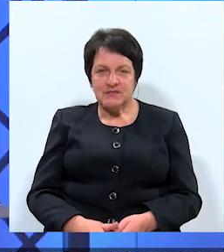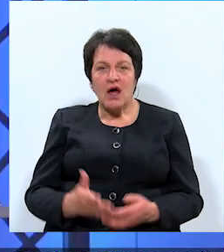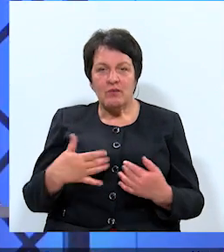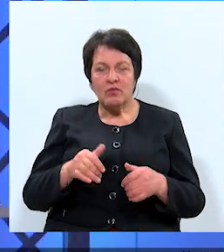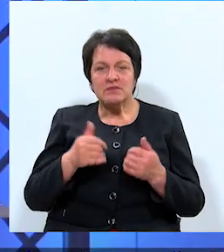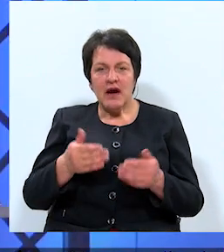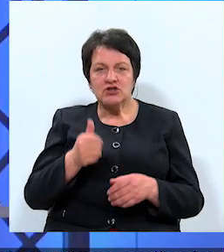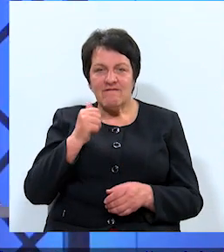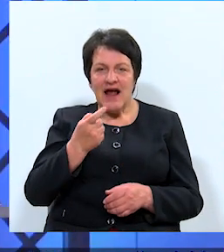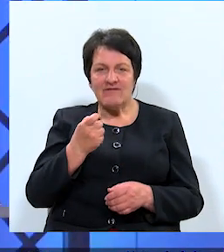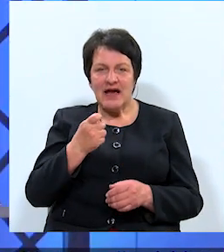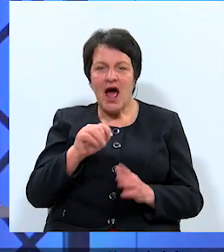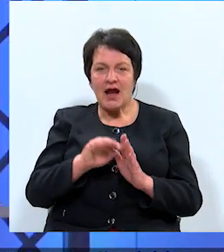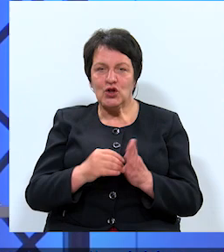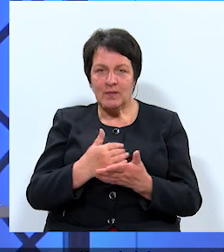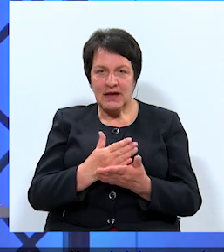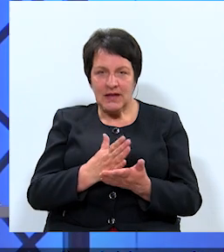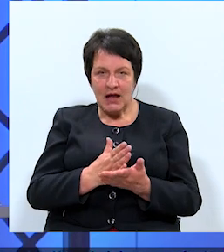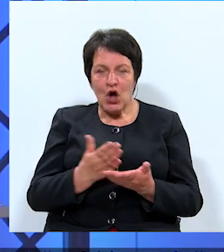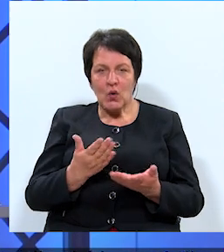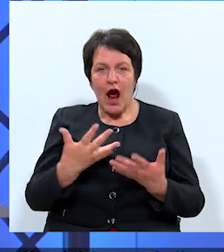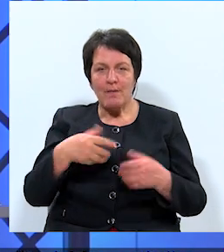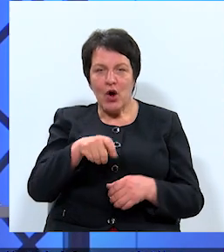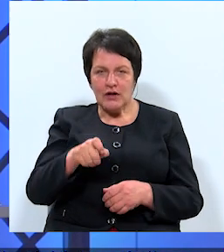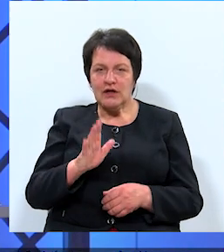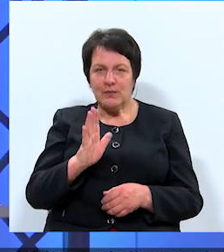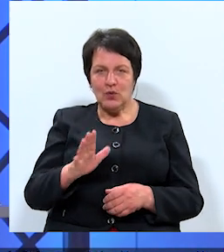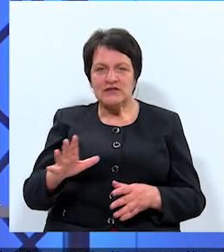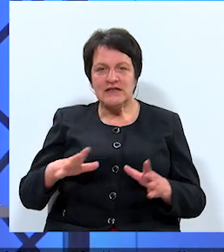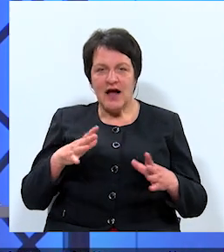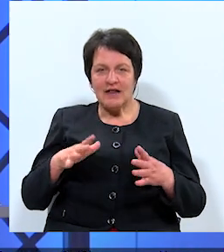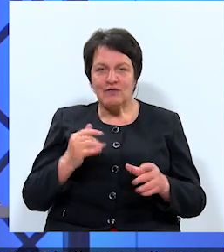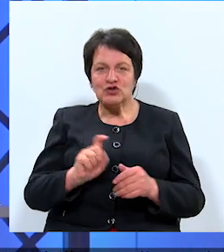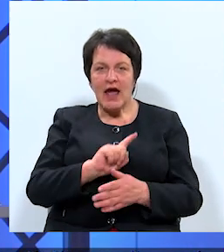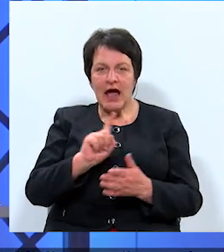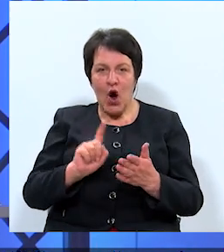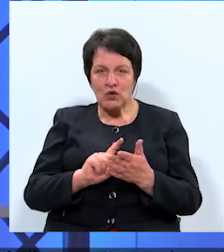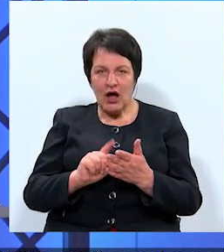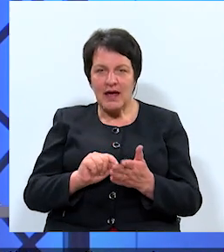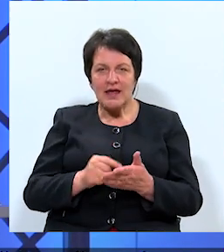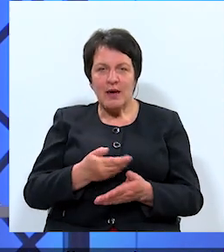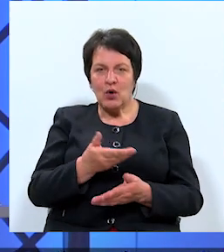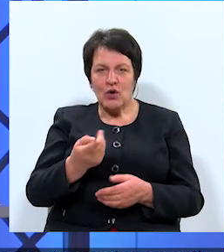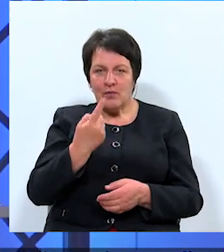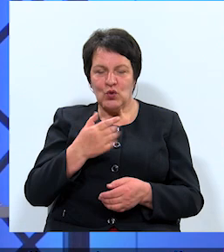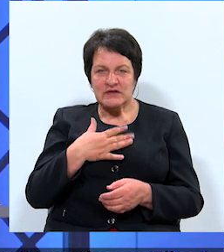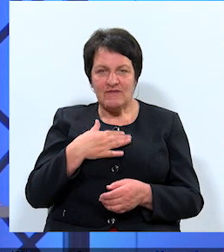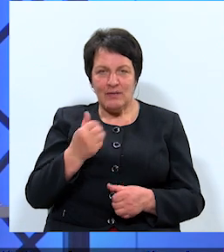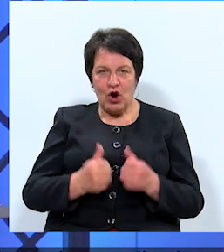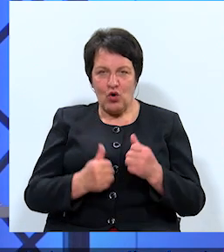Mums priekšā vēl viena raidījuma daļa, kurā politiķi būs sagatavojuši jautājumu jebkuram no saviem